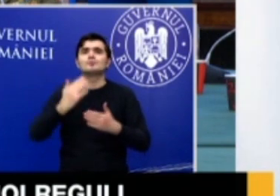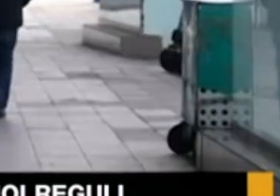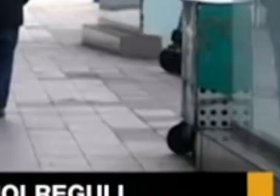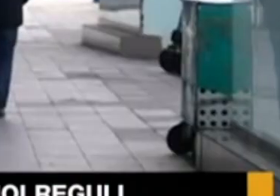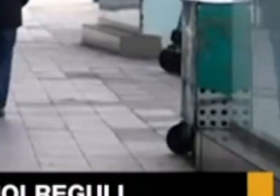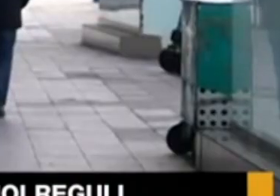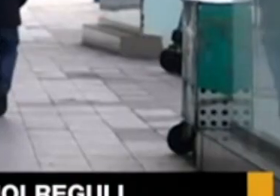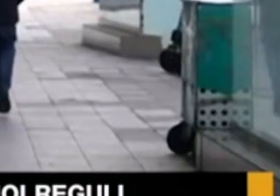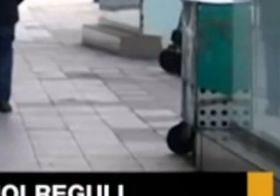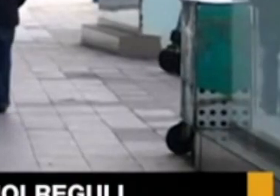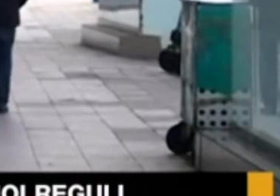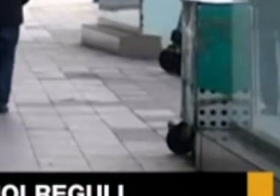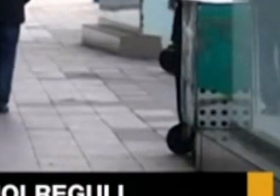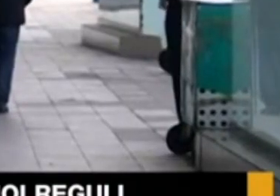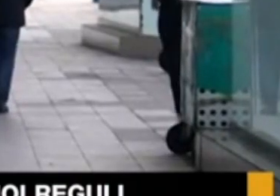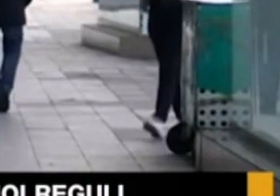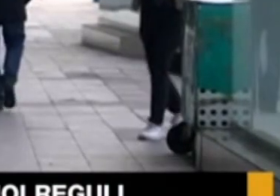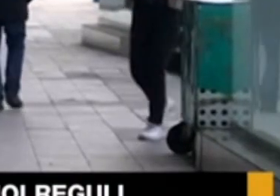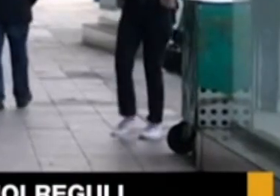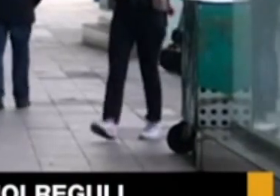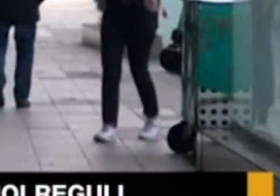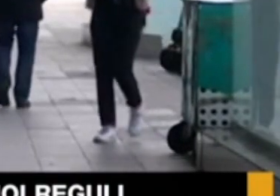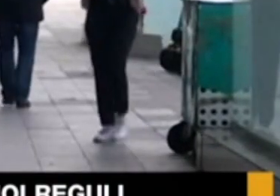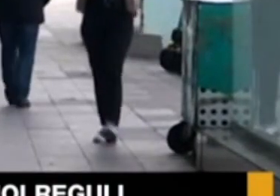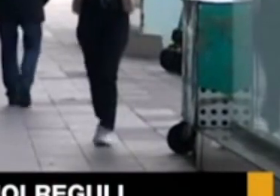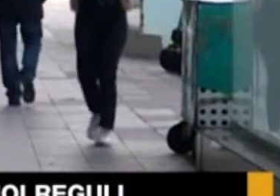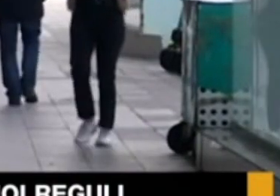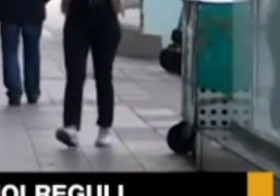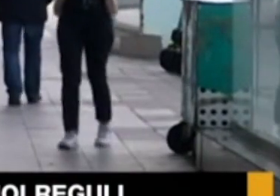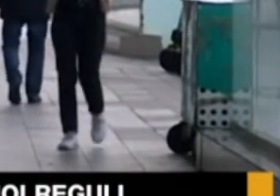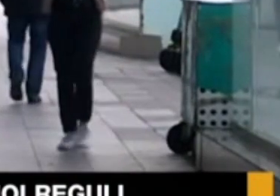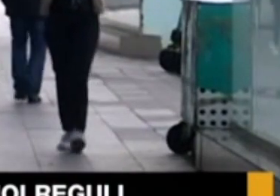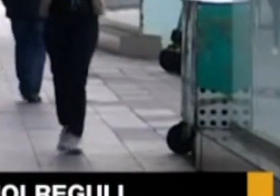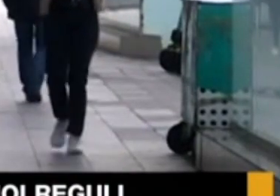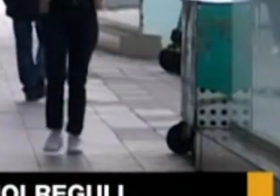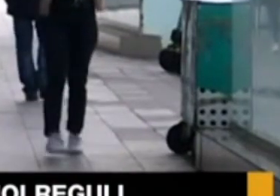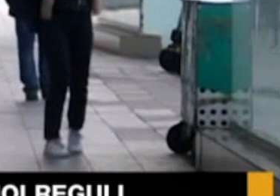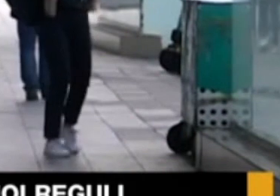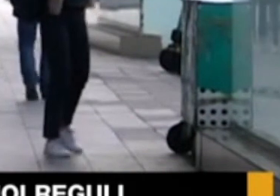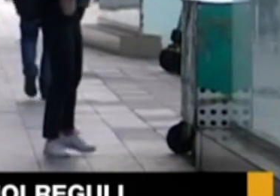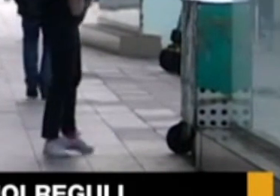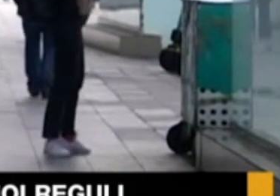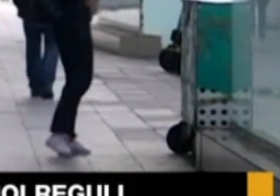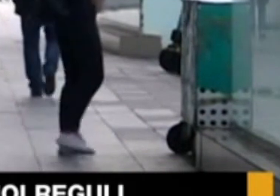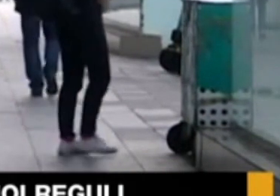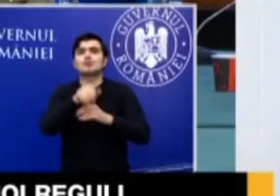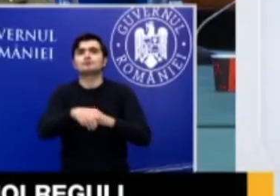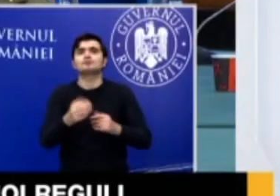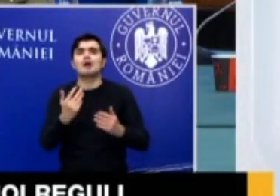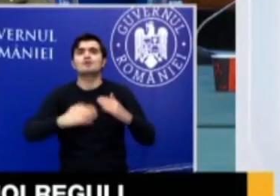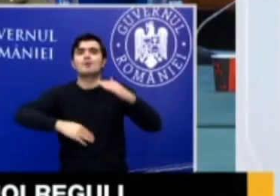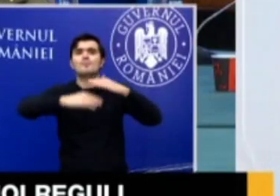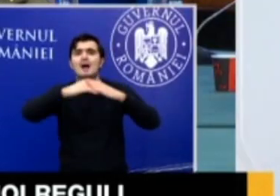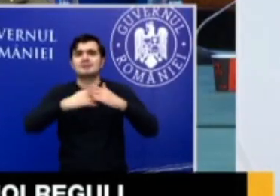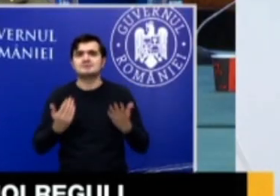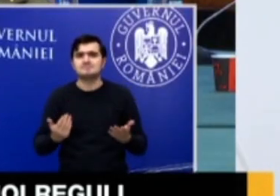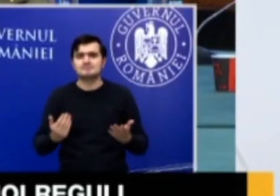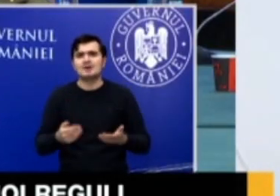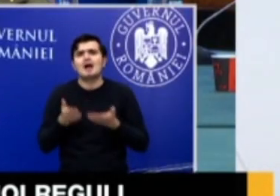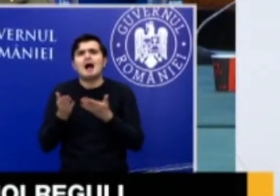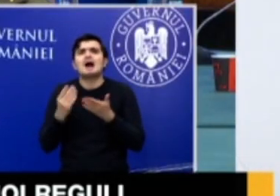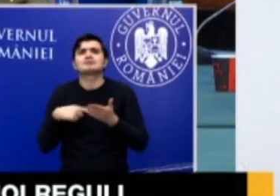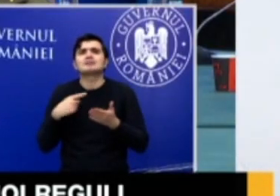acces. Starea de alertă se prelungește astfel pentru încă o lună cu un minim de modificări aduse restricțiilor. Asta este